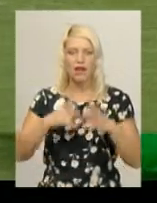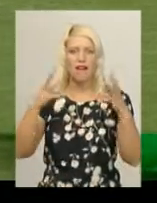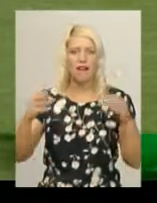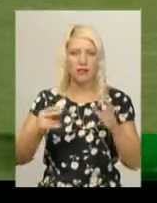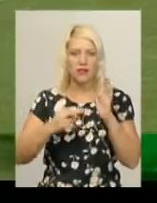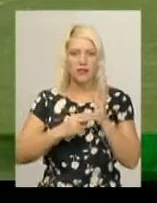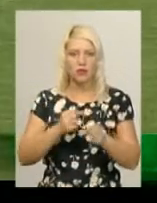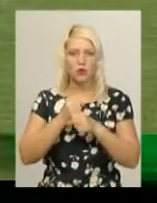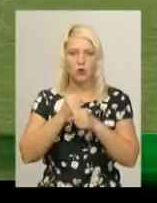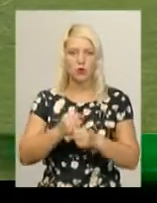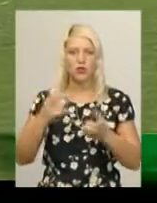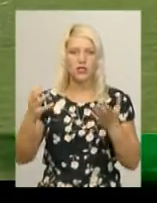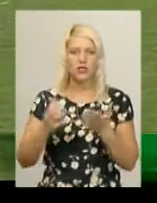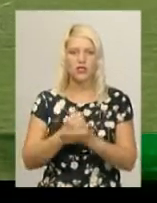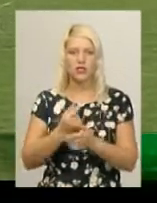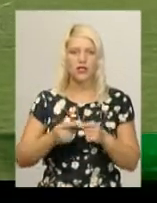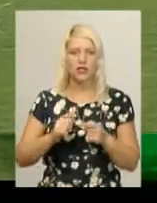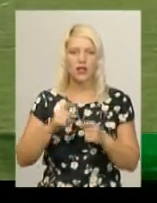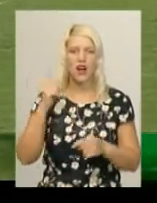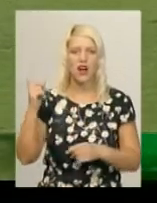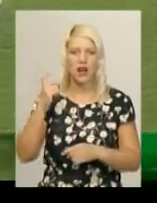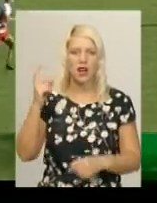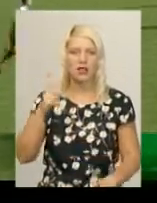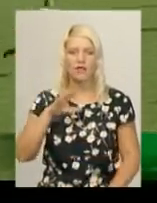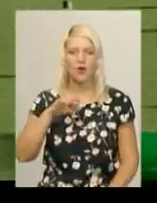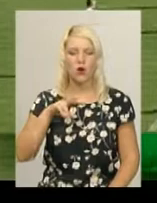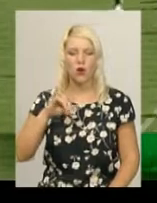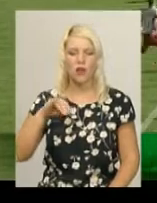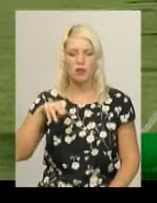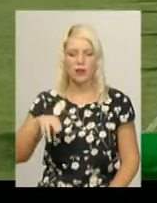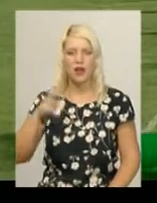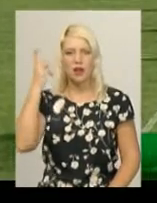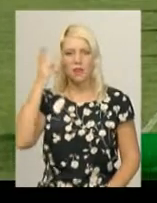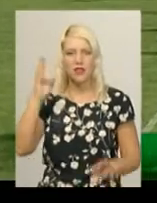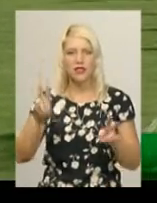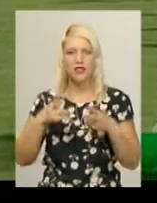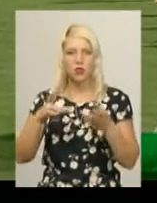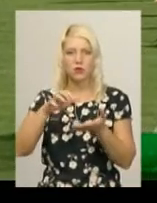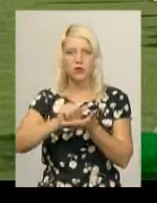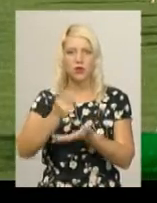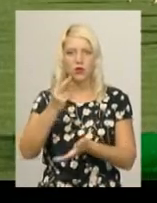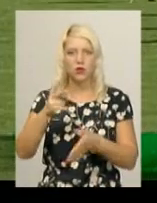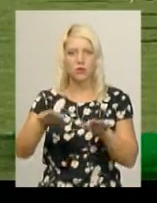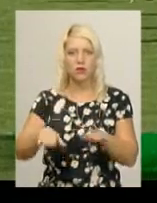минулорічним володарям головної нагороди змагань Харківському Олімпу. Хмельницький клуб Evolution 7 посів друге місце.